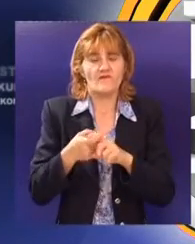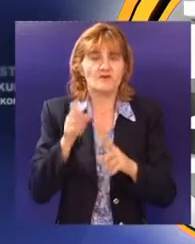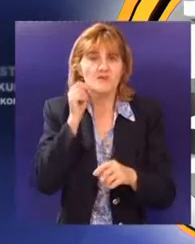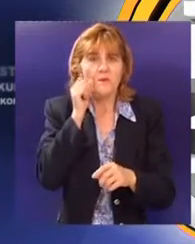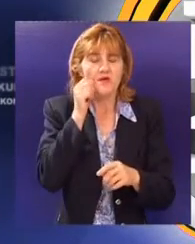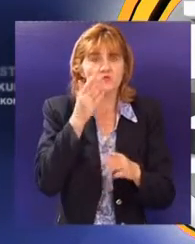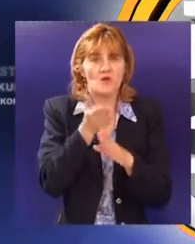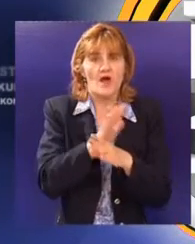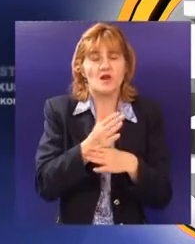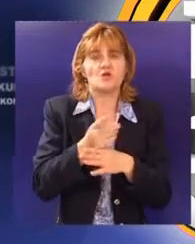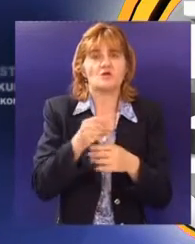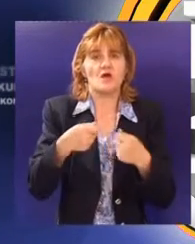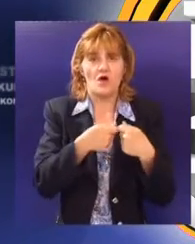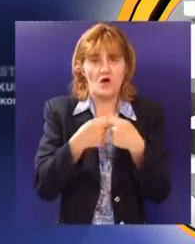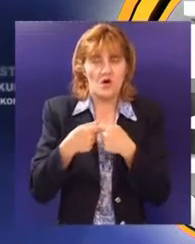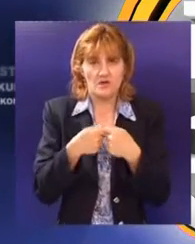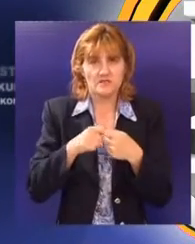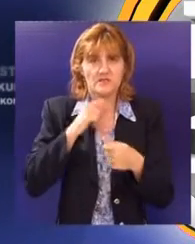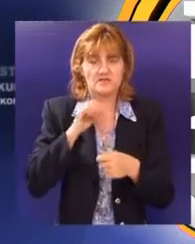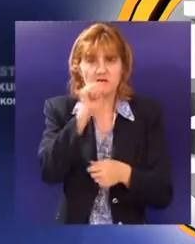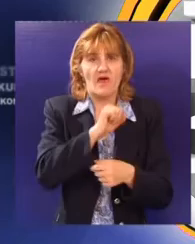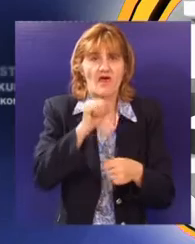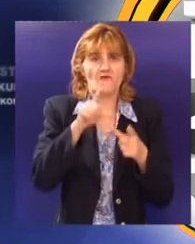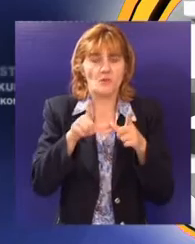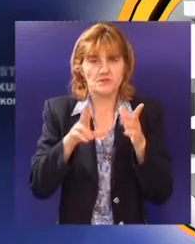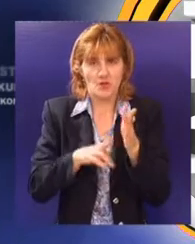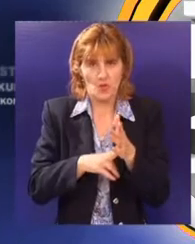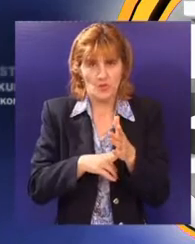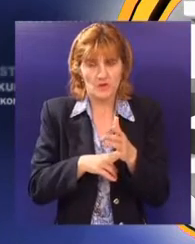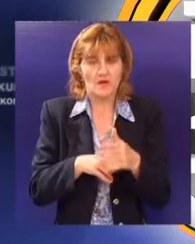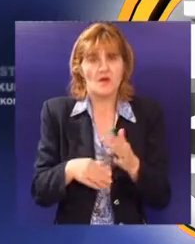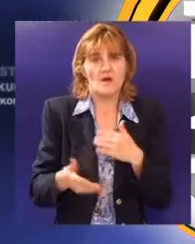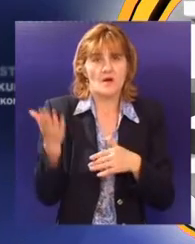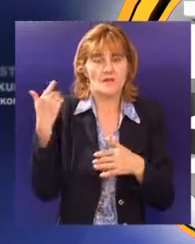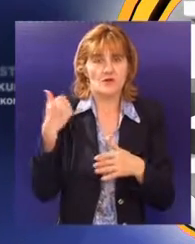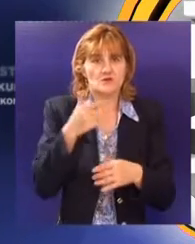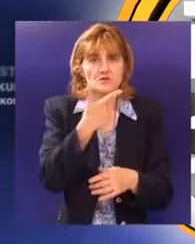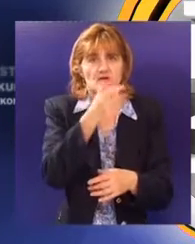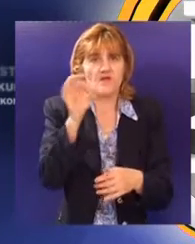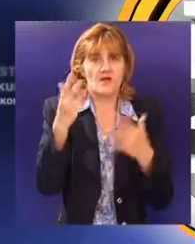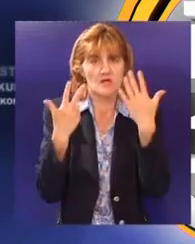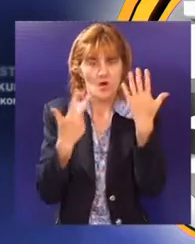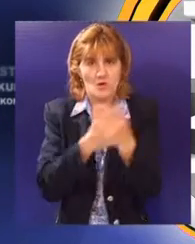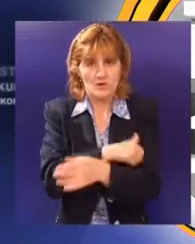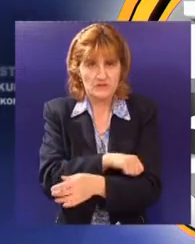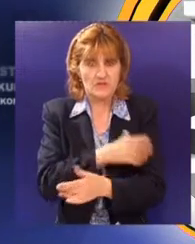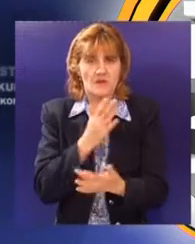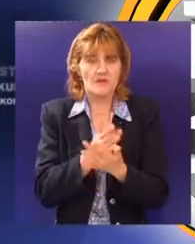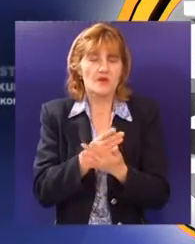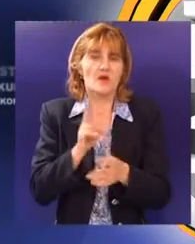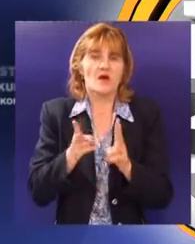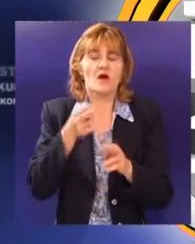Međunarodne organizacije rada i Evropske unije. Cilj projekta koji je započet krajem 2008. uz podršku vlade Norveške jeste